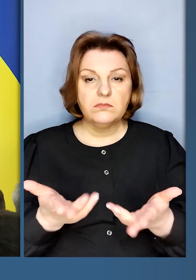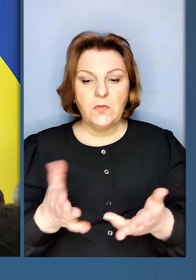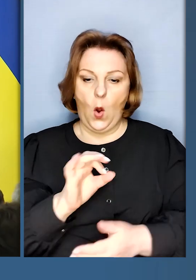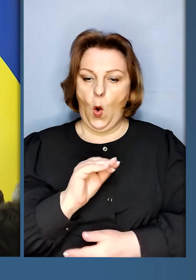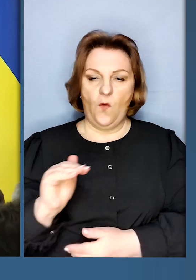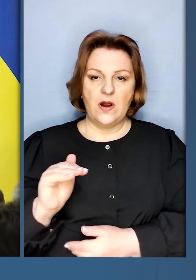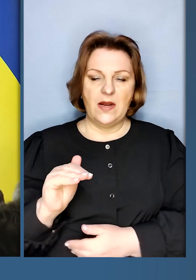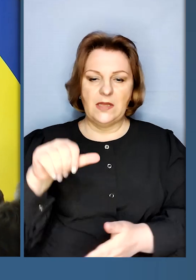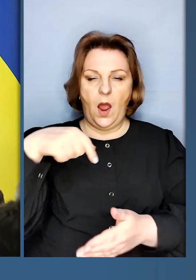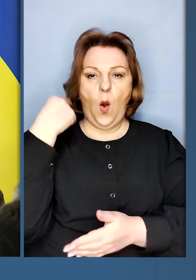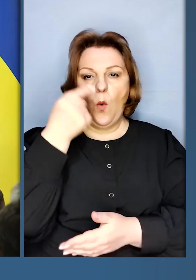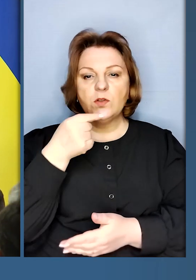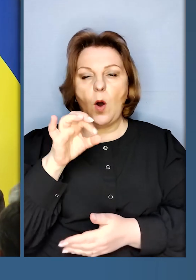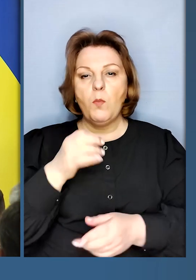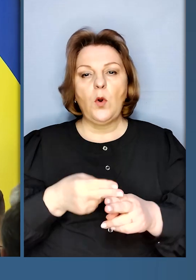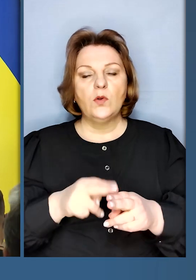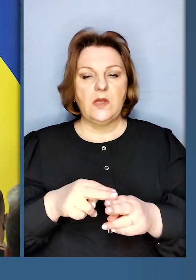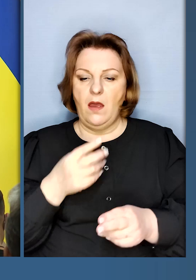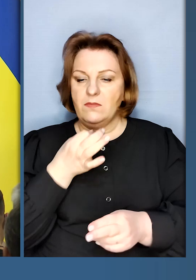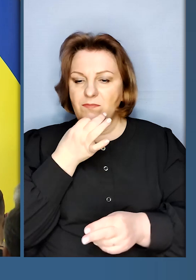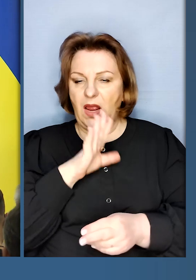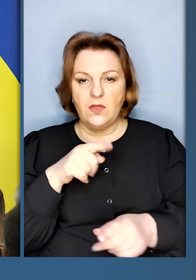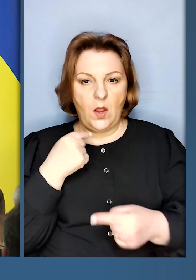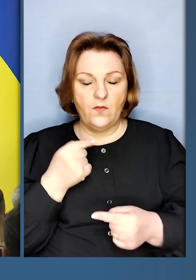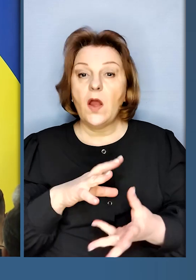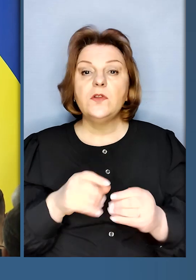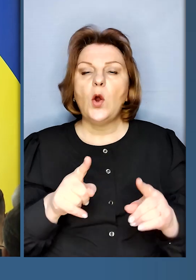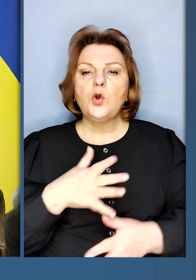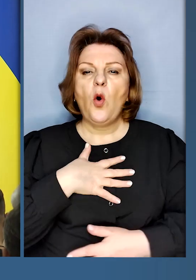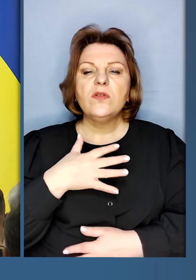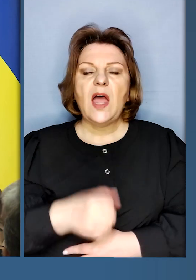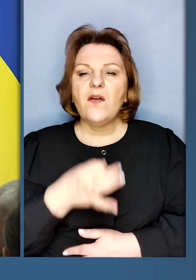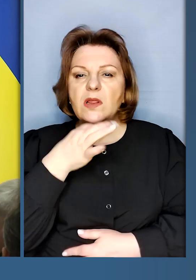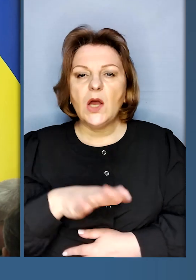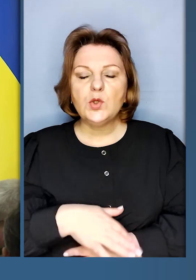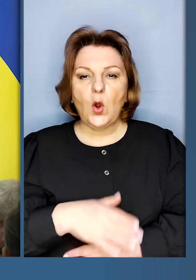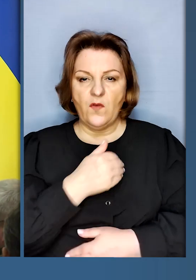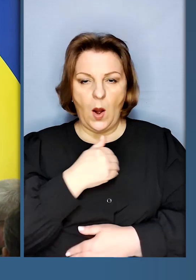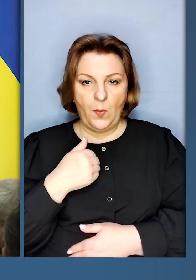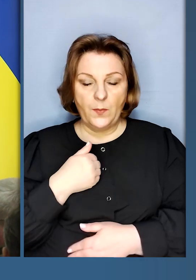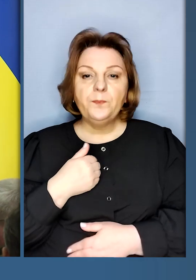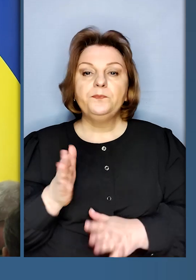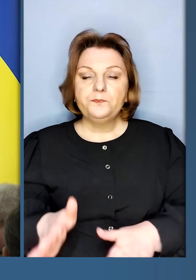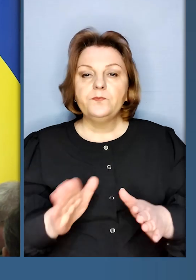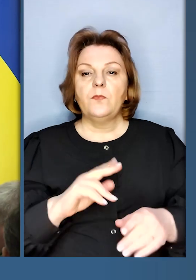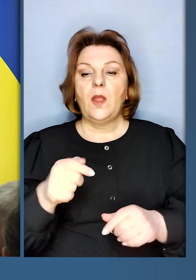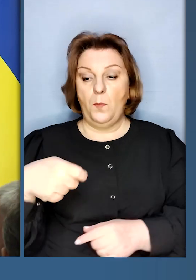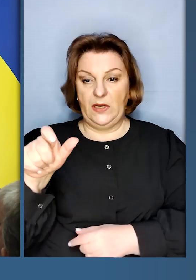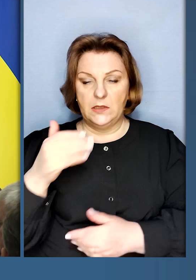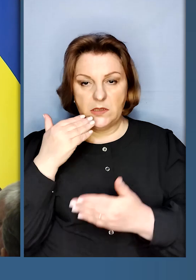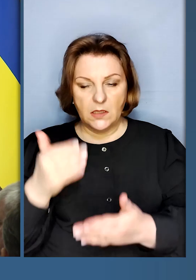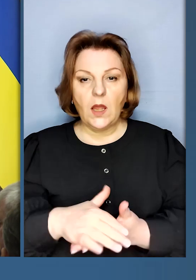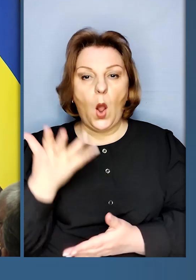дійсно це так? Тому що ще офіційні особи про це нічого не говорили. І загалом, що не влаштовує Польщу? І до